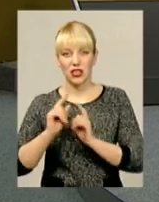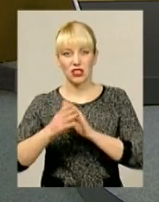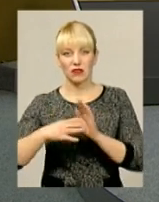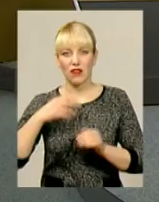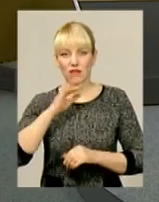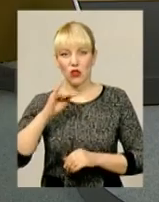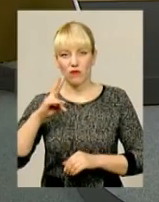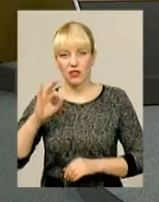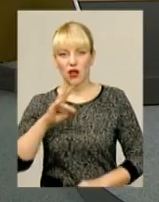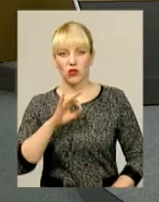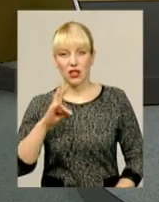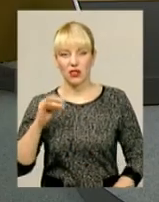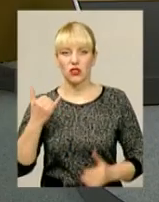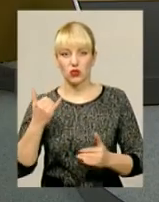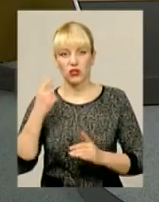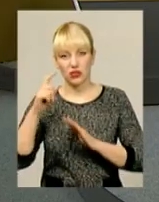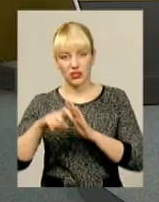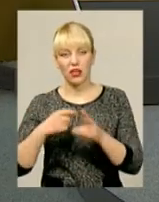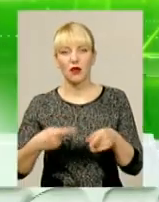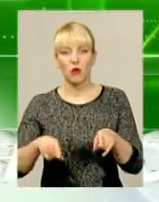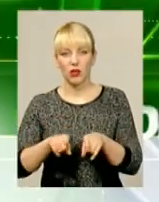сьогоднішньому випуску ви дізнаєтесь про таке.